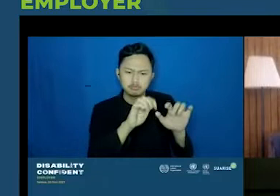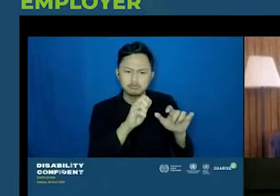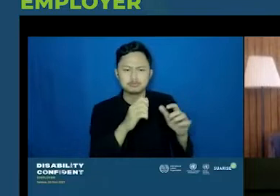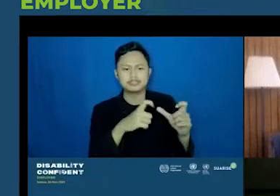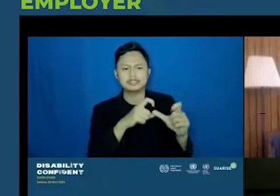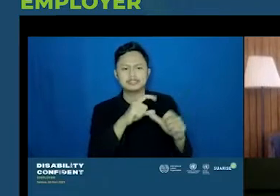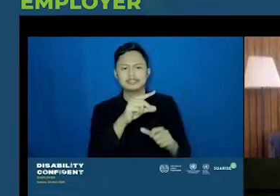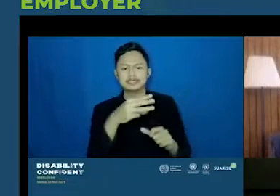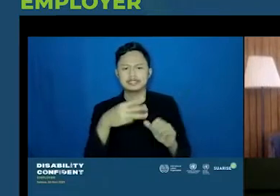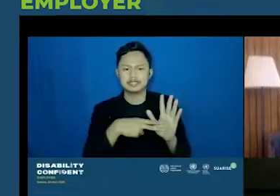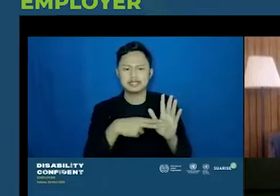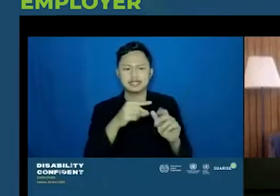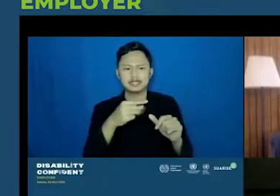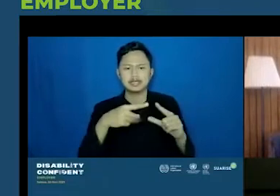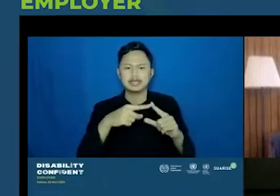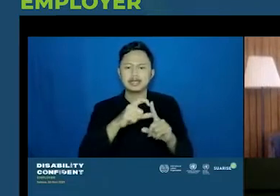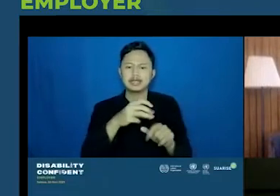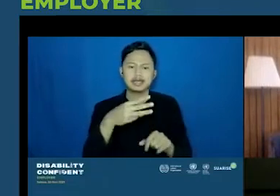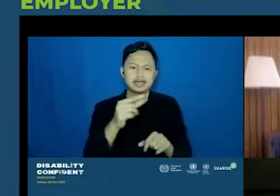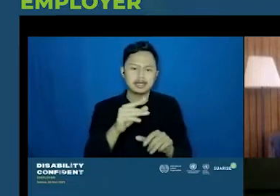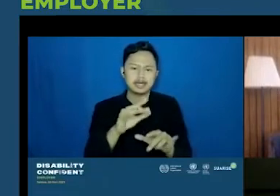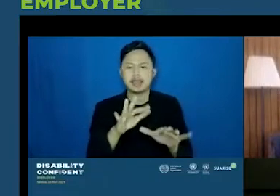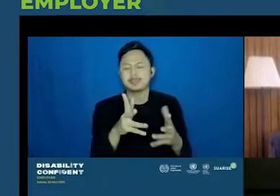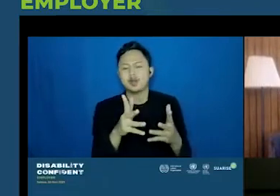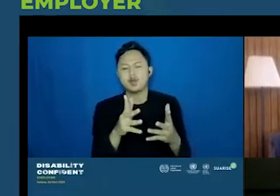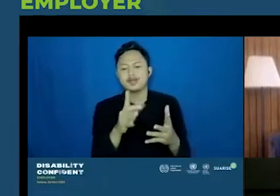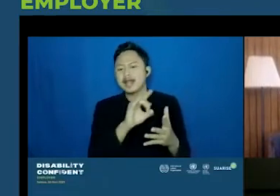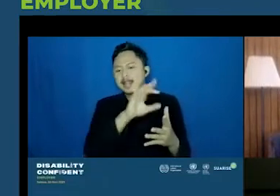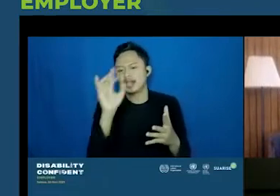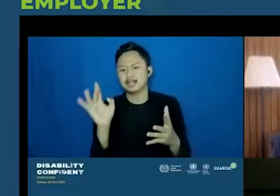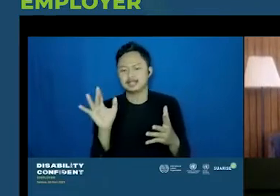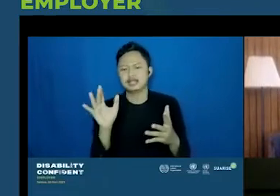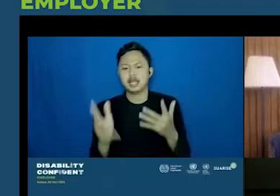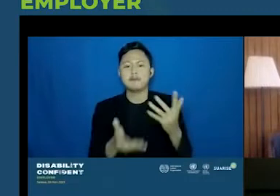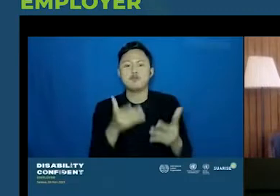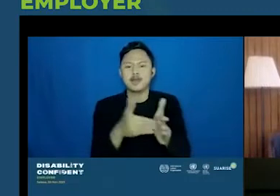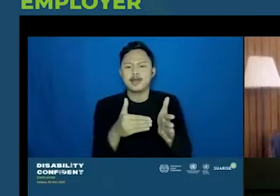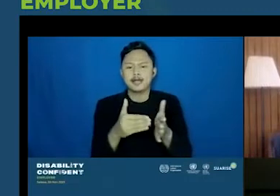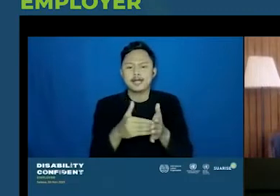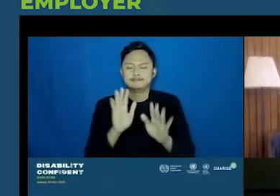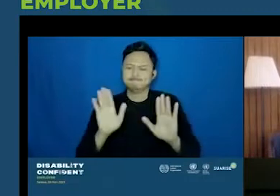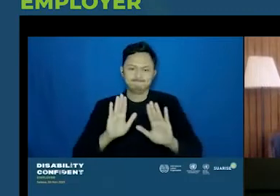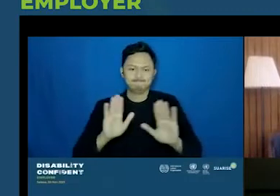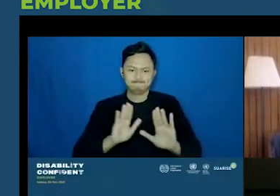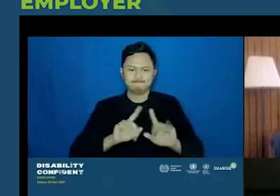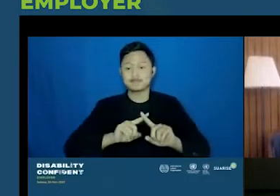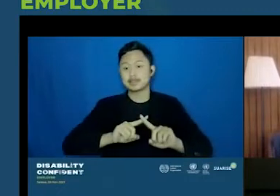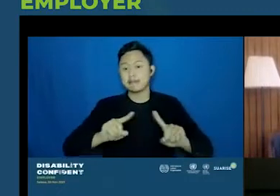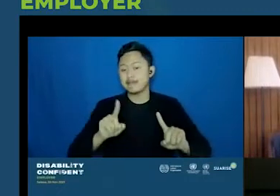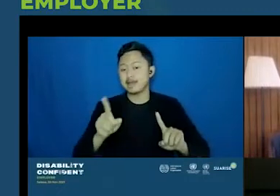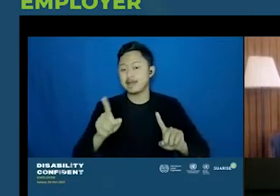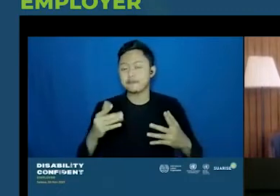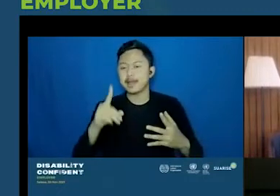hampir bisa dibilang tidak ada tantangan, kecuali harus